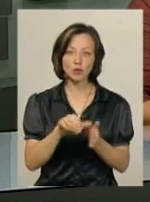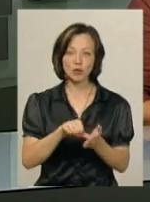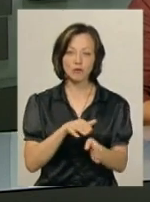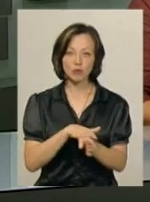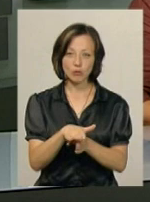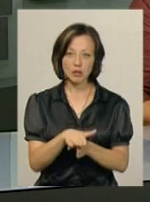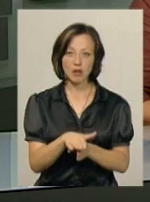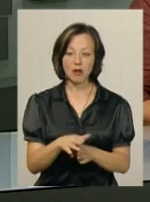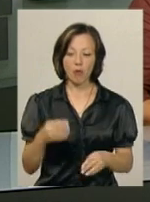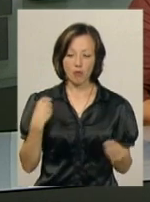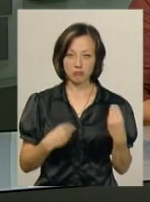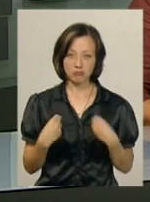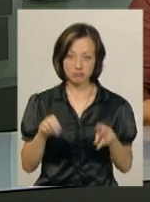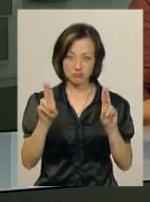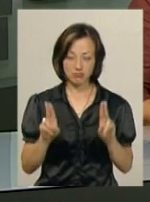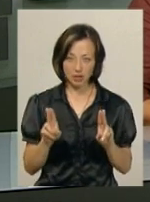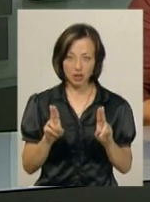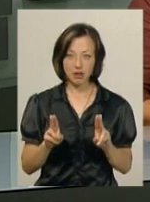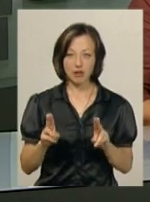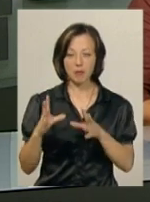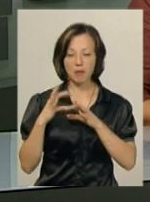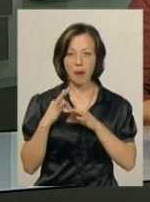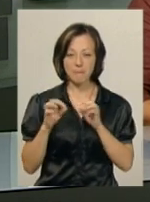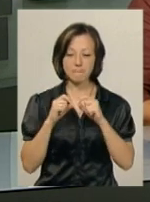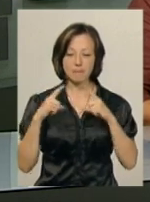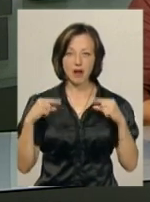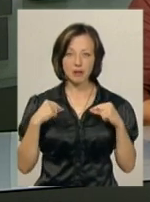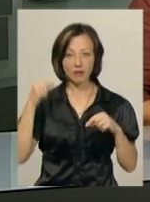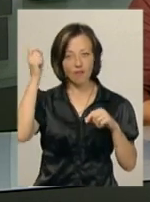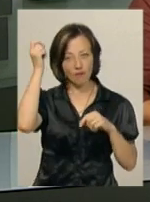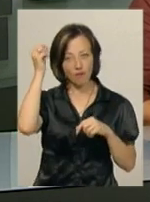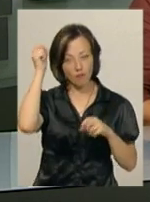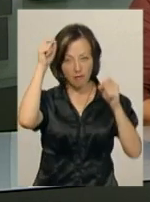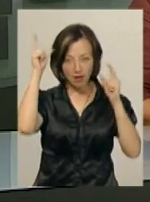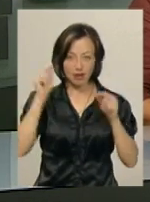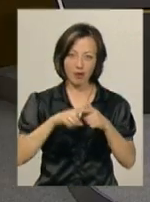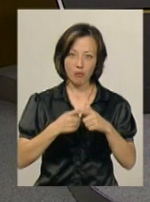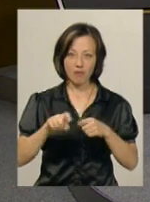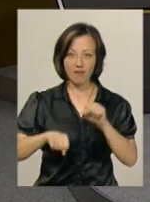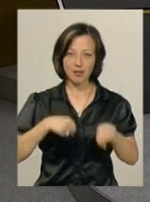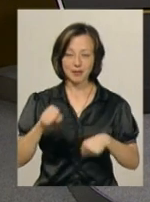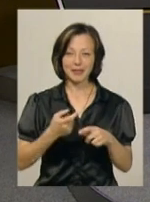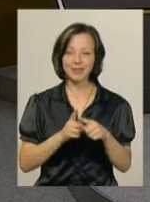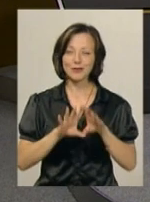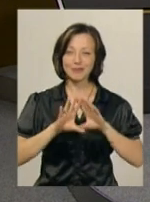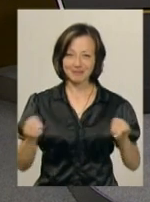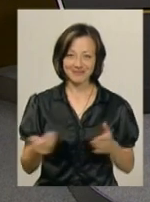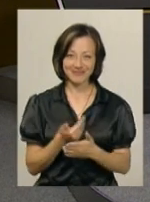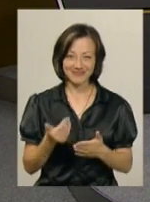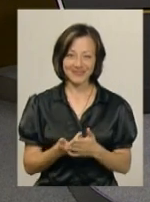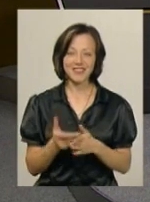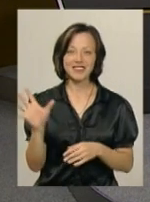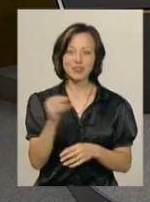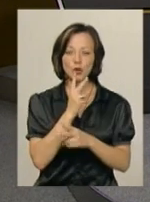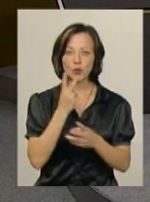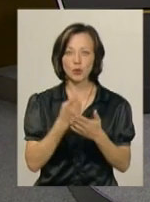дотримуватися дрес-коду, а саме почепити бантик на одяг, волосся чи волосипед. На цьому наш випуск завершений.